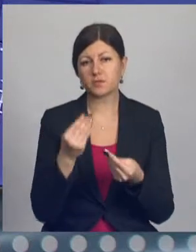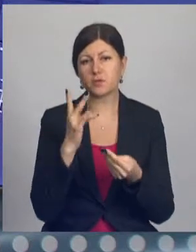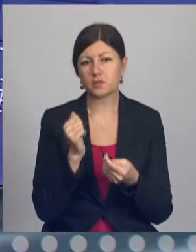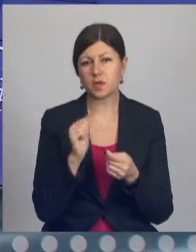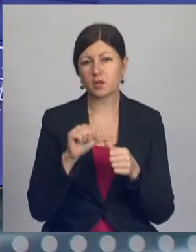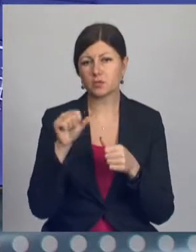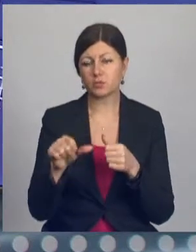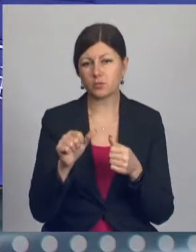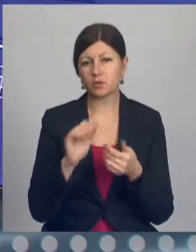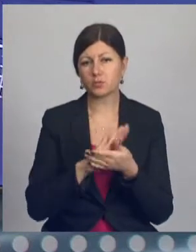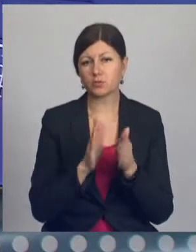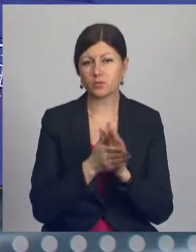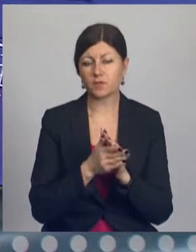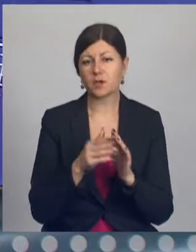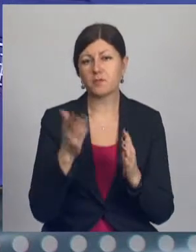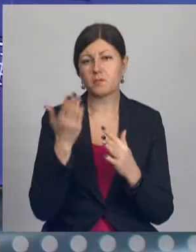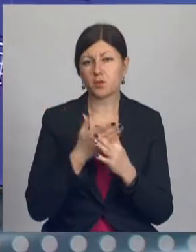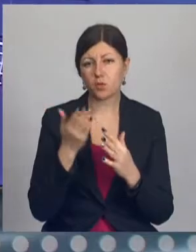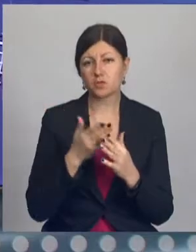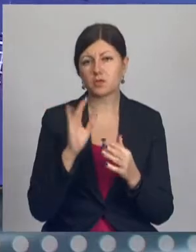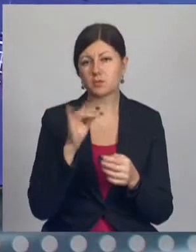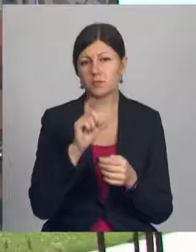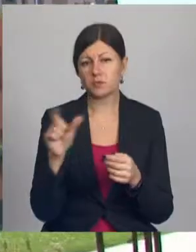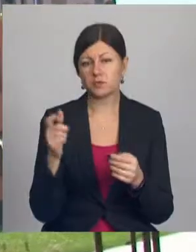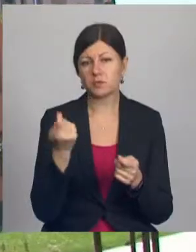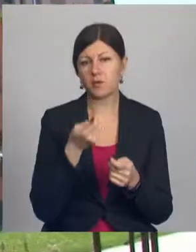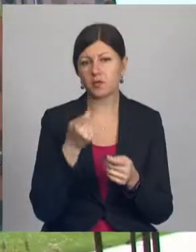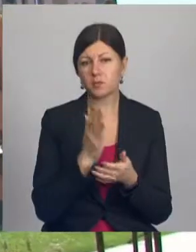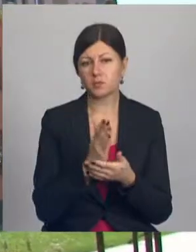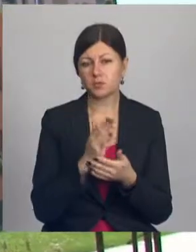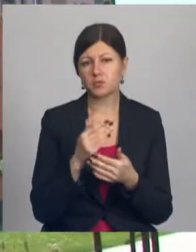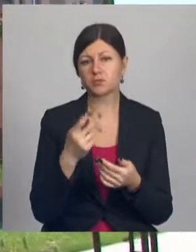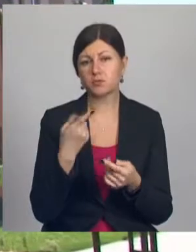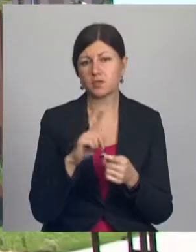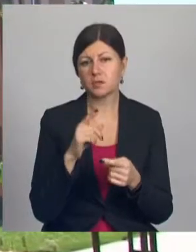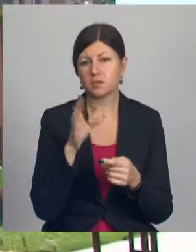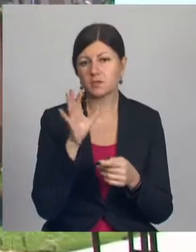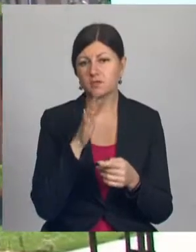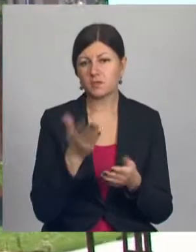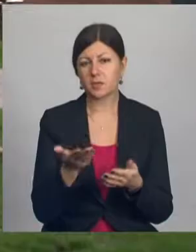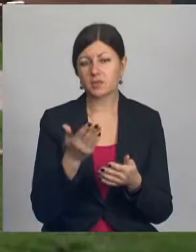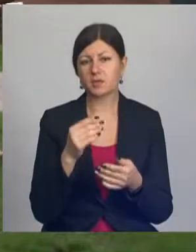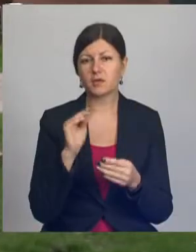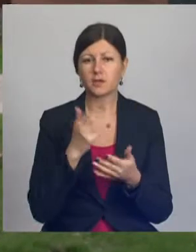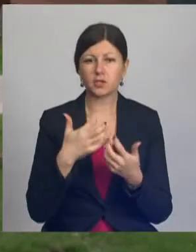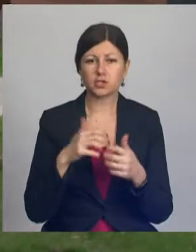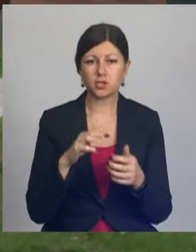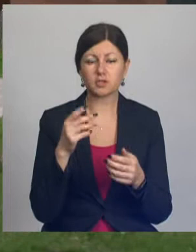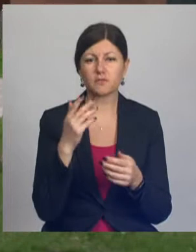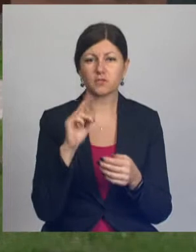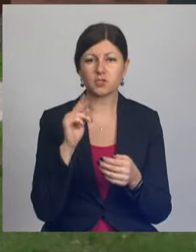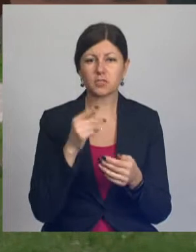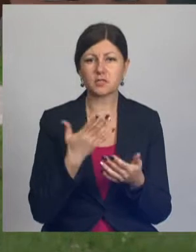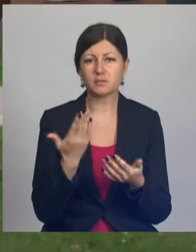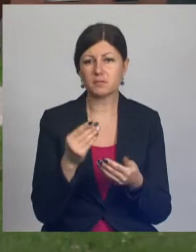специалистам и льготникам уже стала визитной карточкой региона. Современное благоустройство, инновационное решение в строительстве в числе